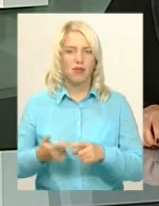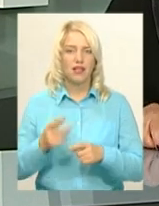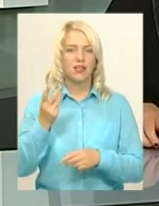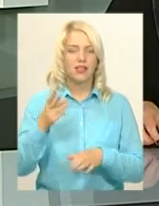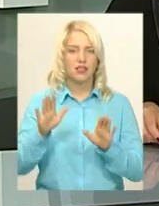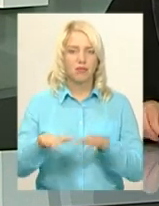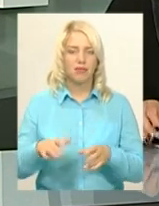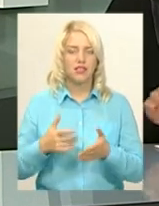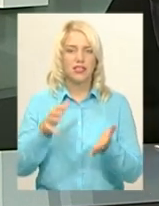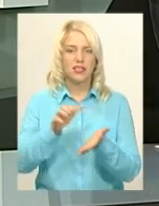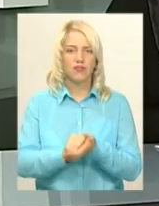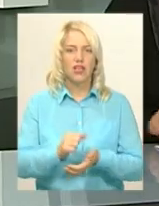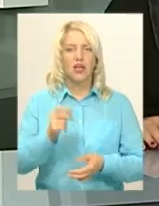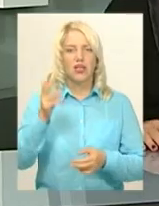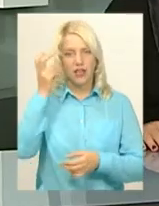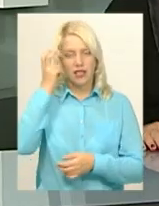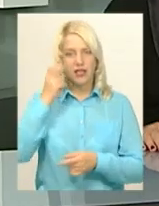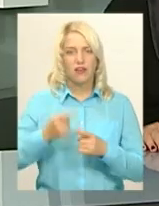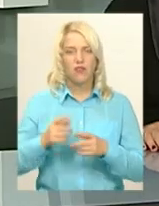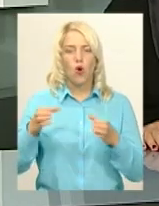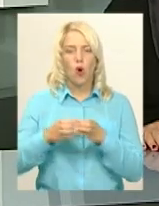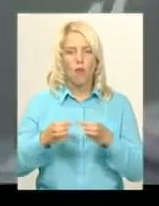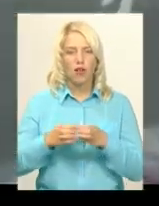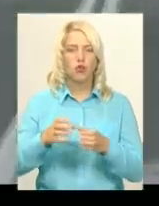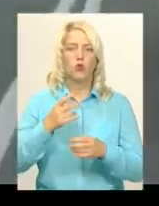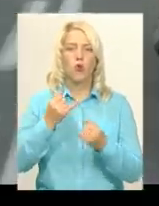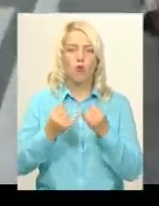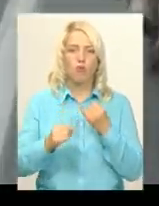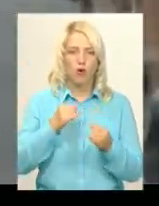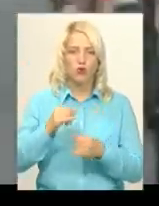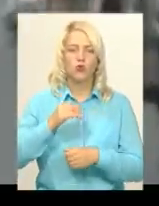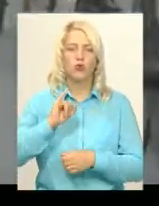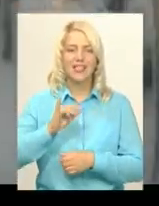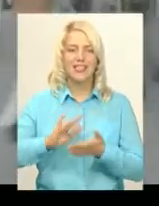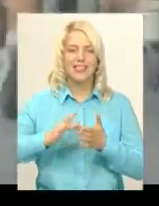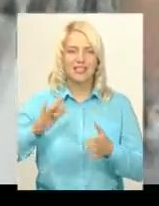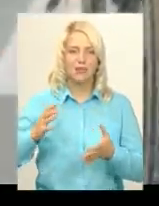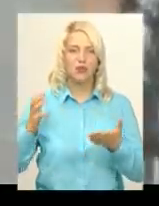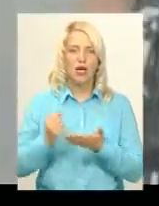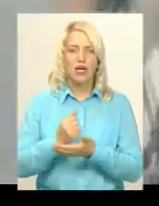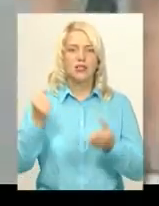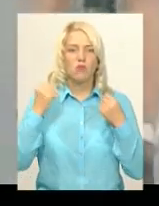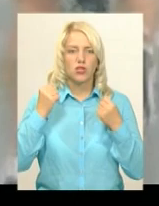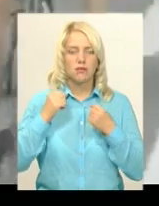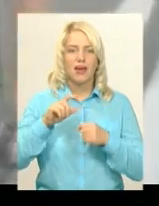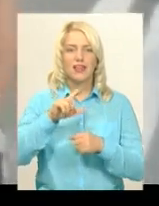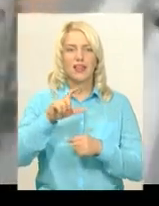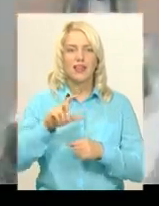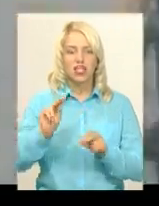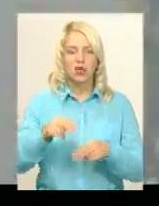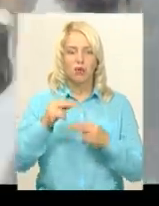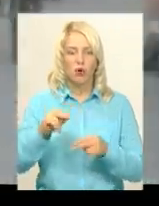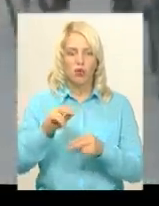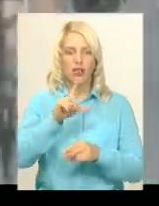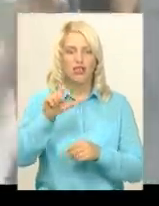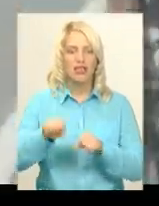України посів клуб «Антарес» Києва. Командну бронзу і срібло здобули спортсменки області на чемпіонаті України з велоспорту на шосе у